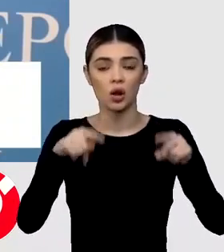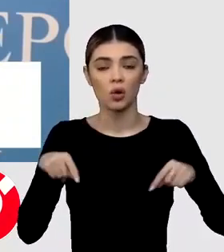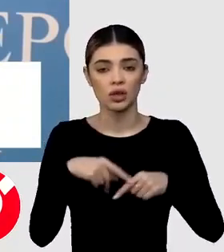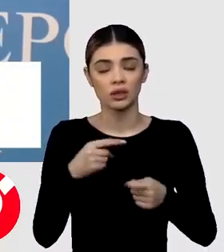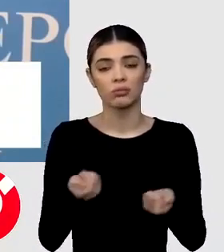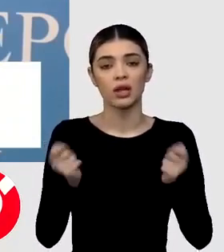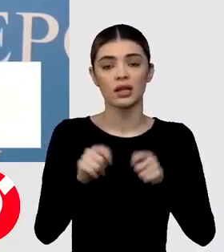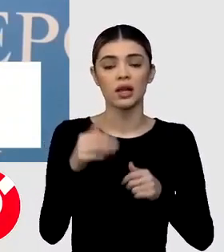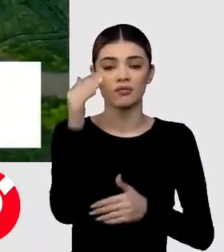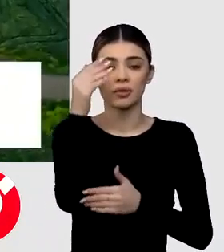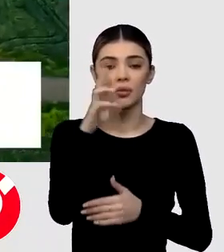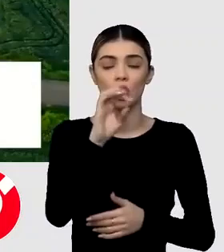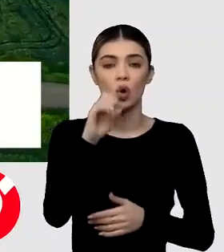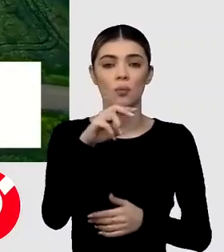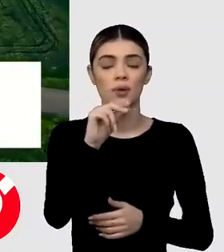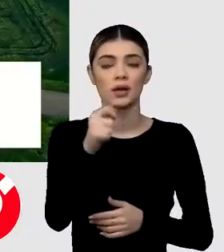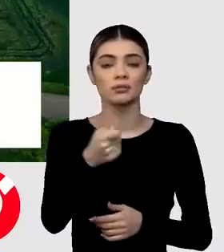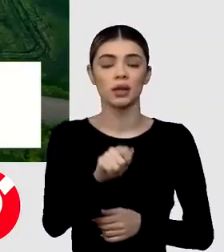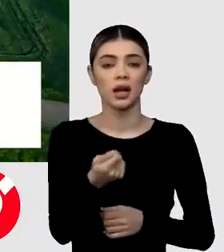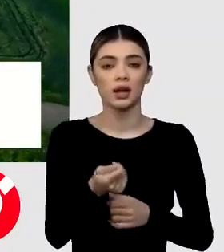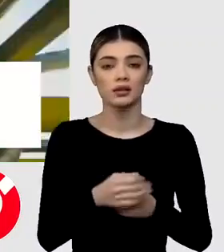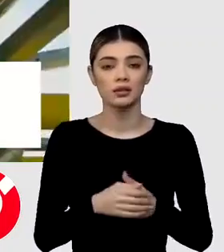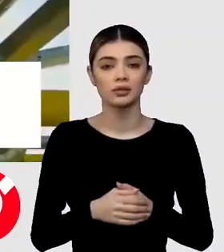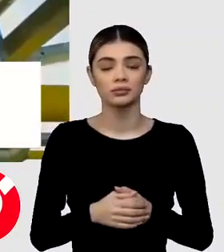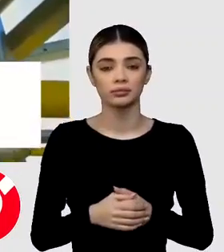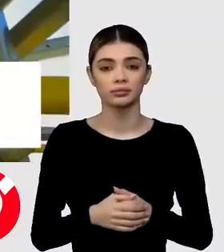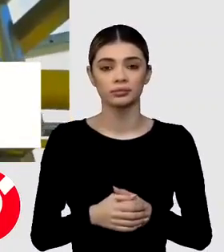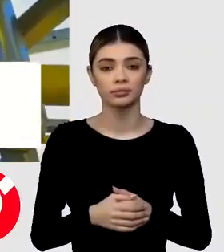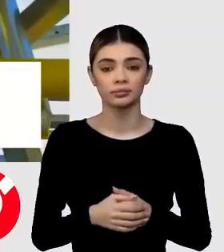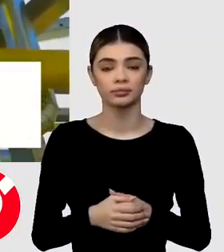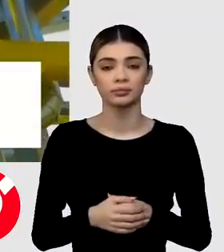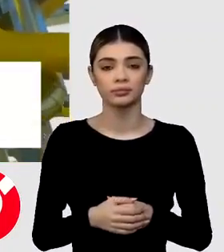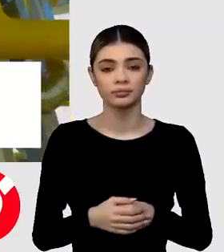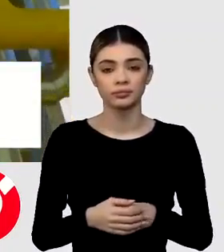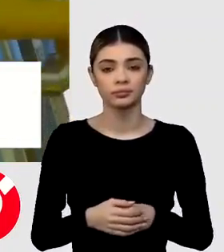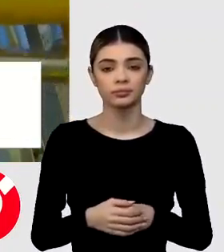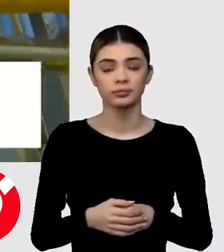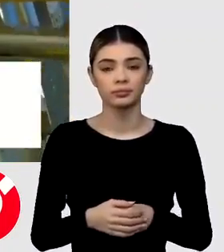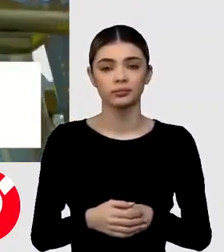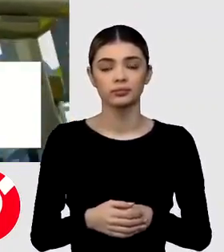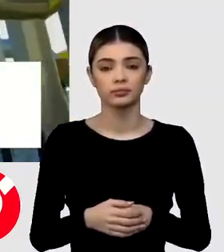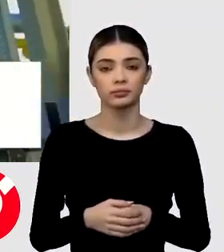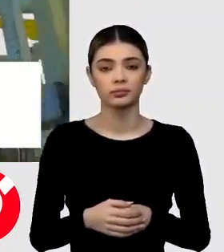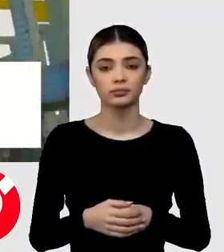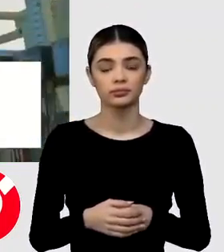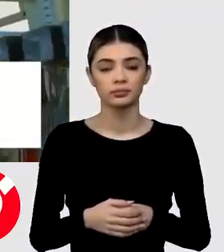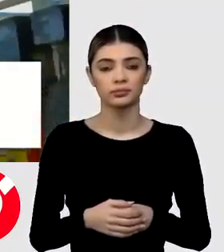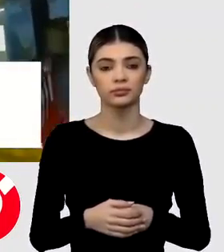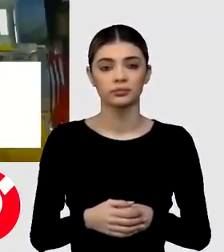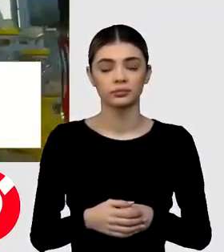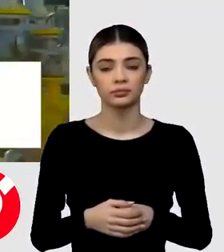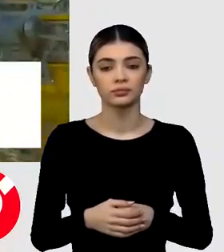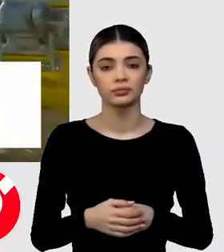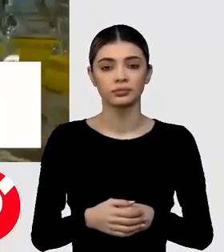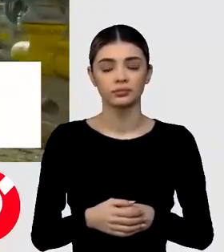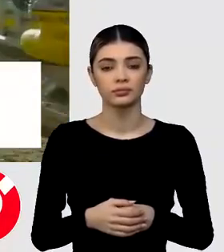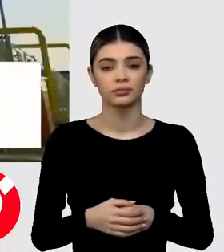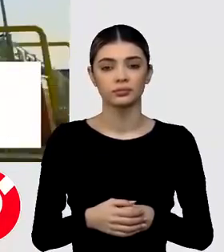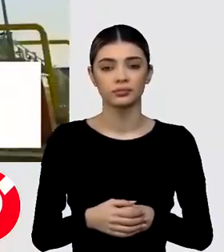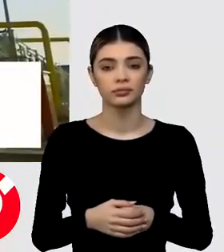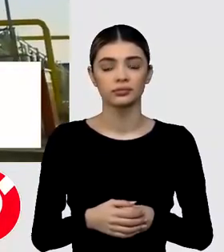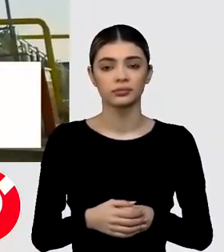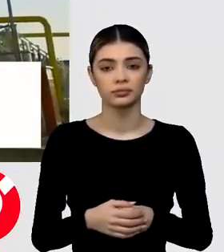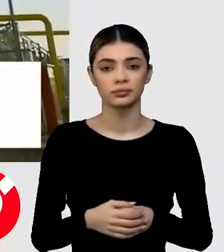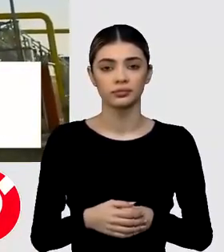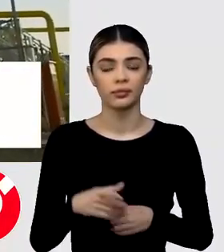RomGaz și compania de stat din Azerbaijan, Sokar. Unul a fuses încheiat în luna decembrie,